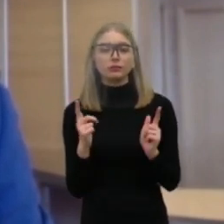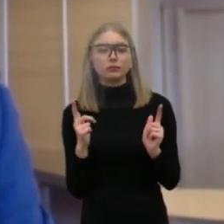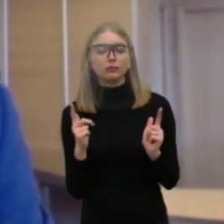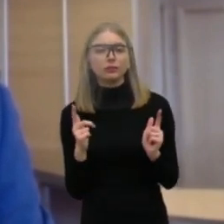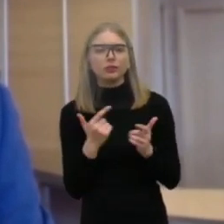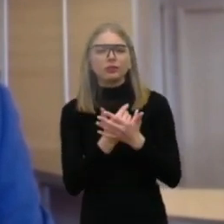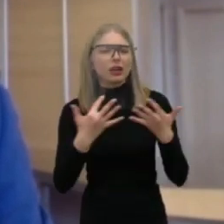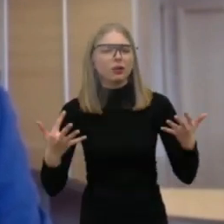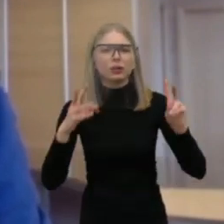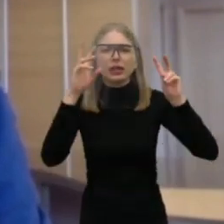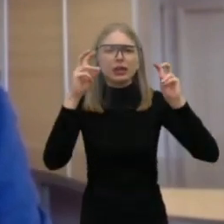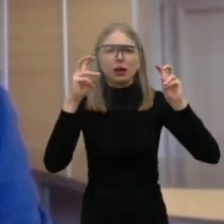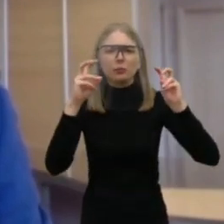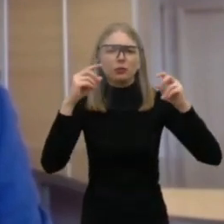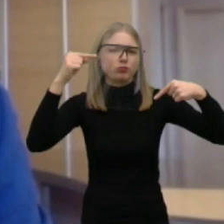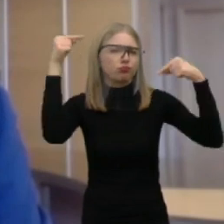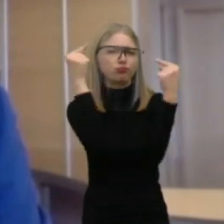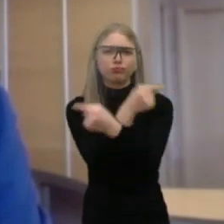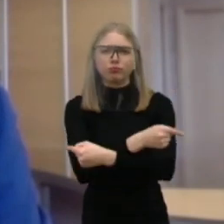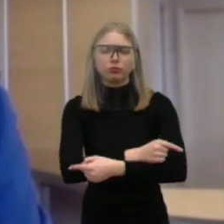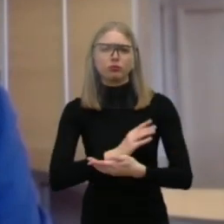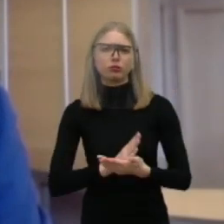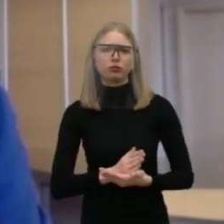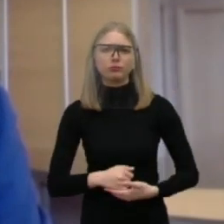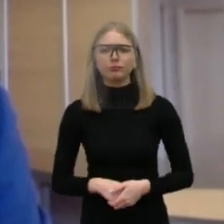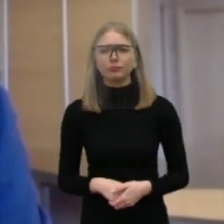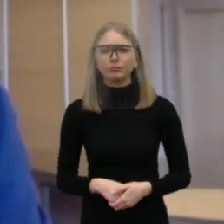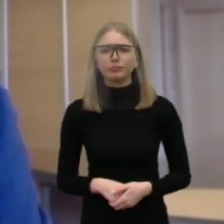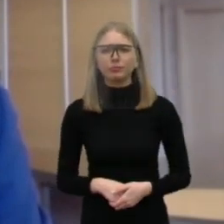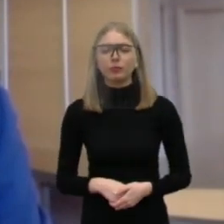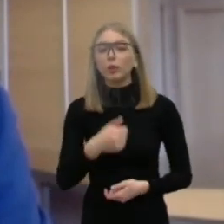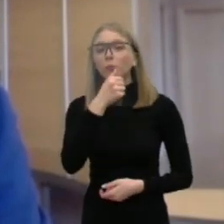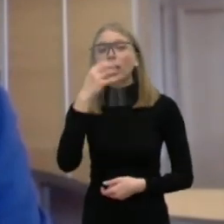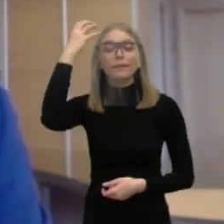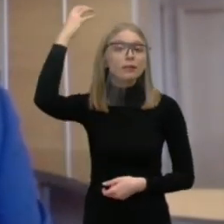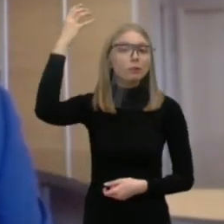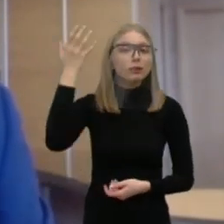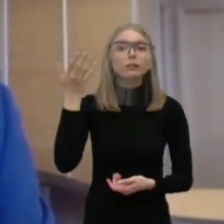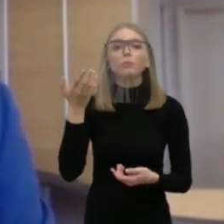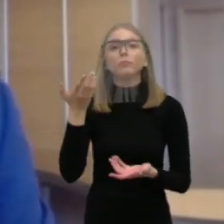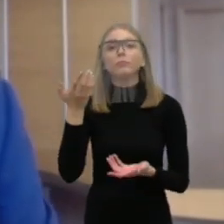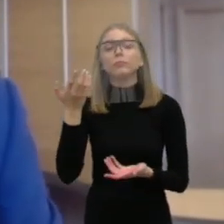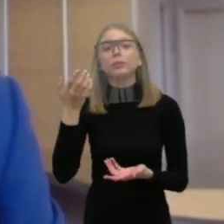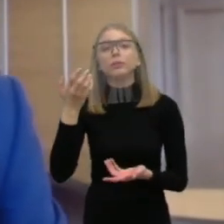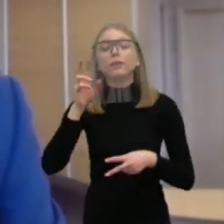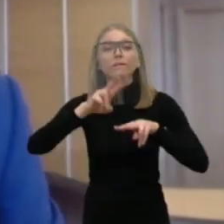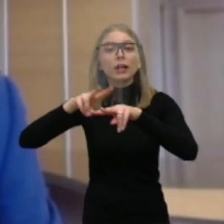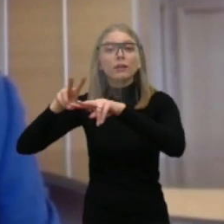departamente. Gerbama departamento direktoriai gauna